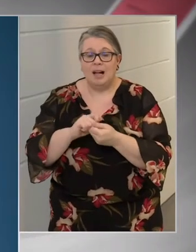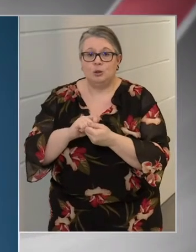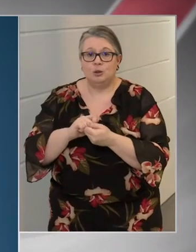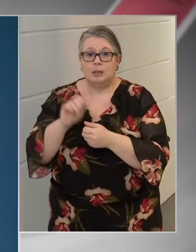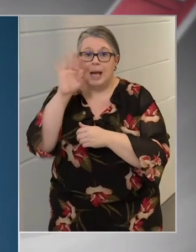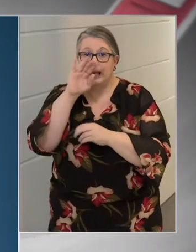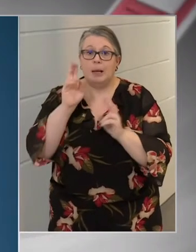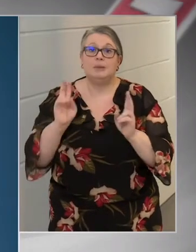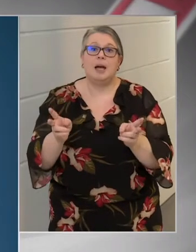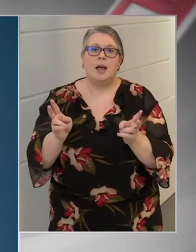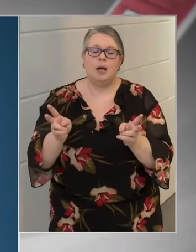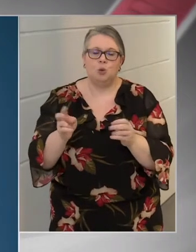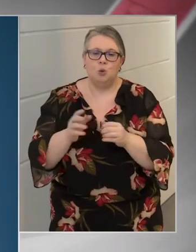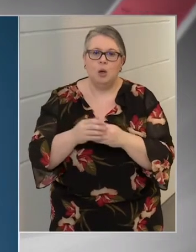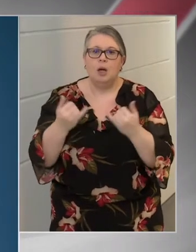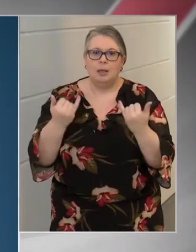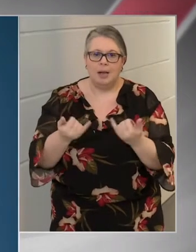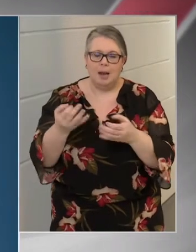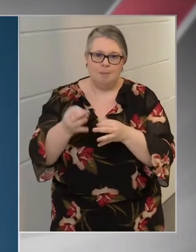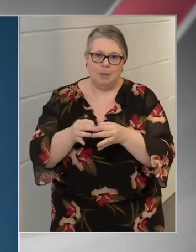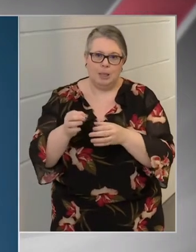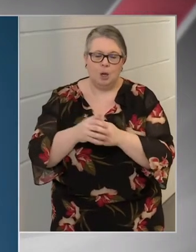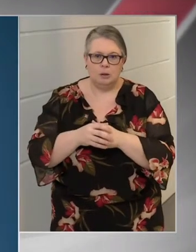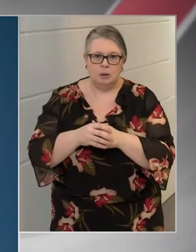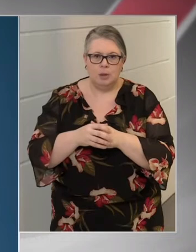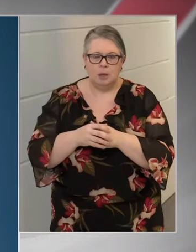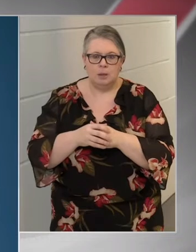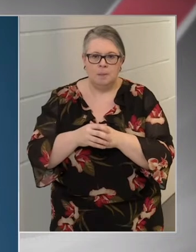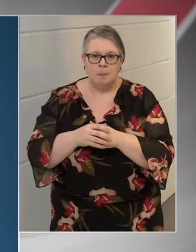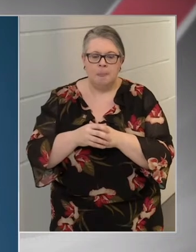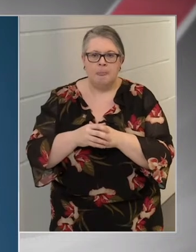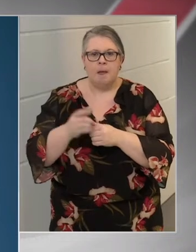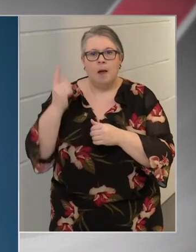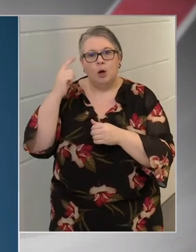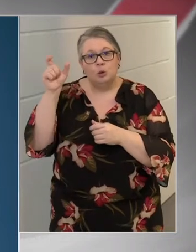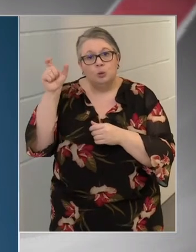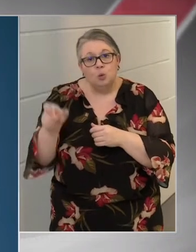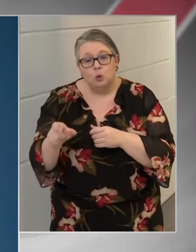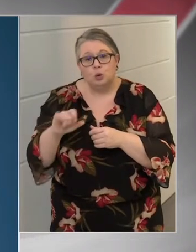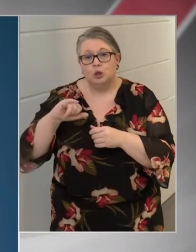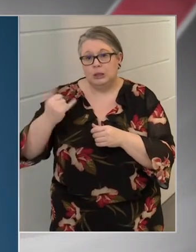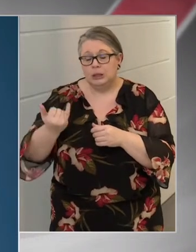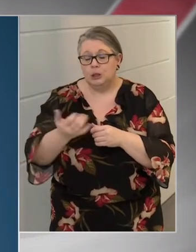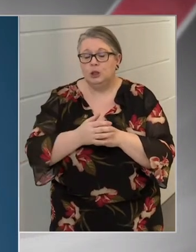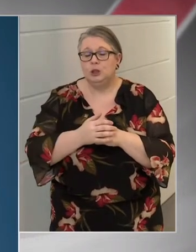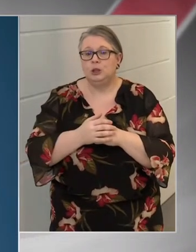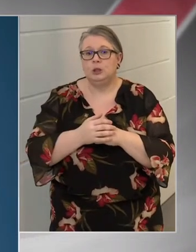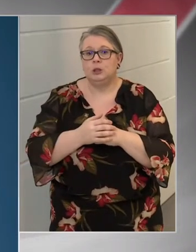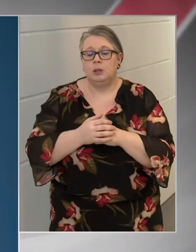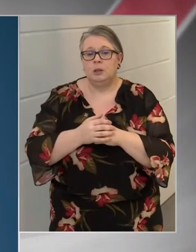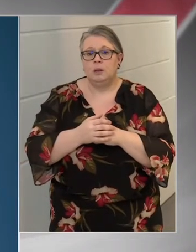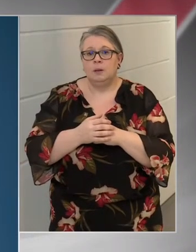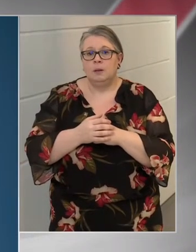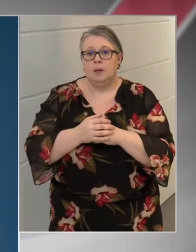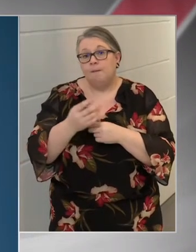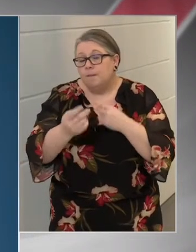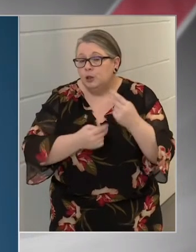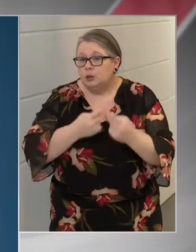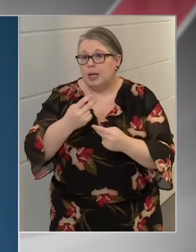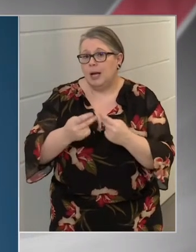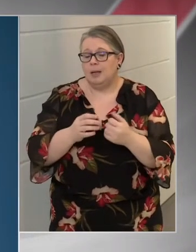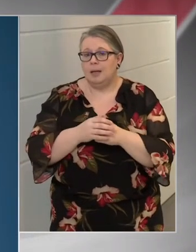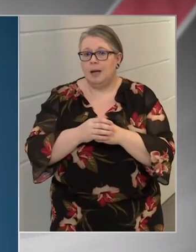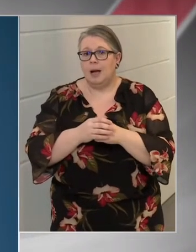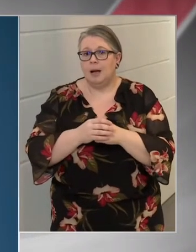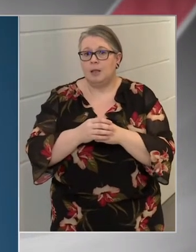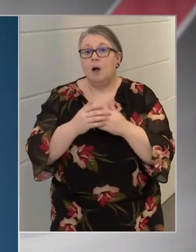elképzelhető jelen pillanatban, tehát a tudósok is ezt vizsgálják,